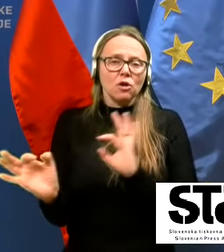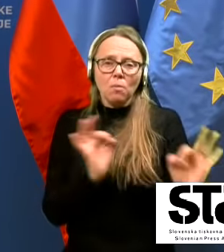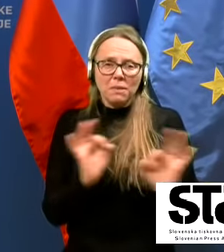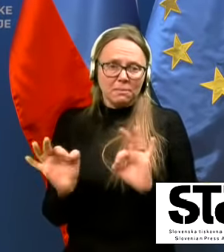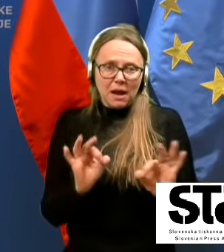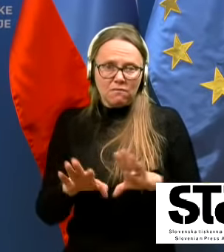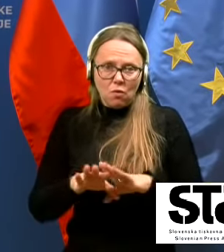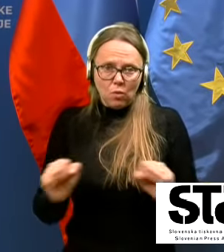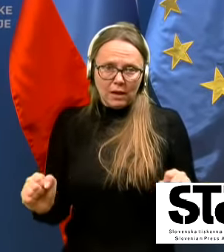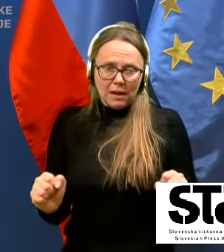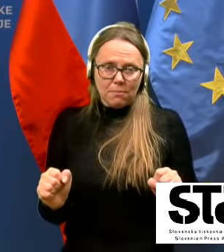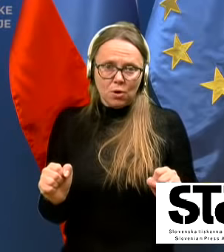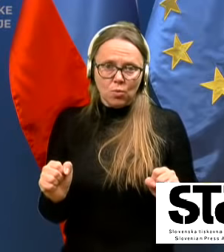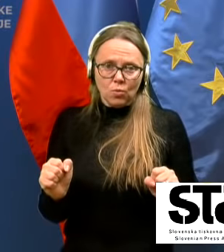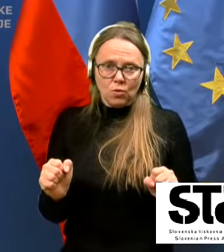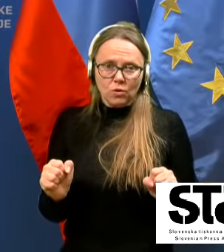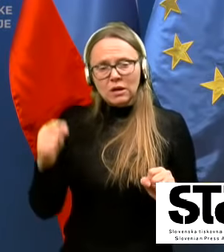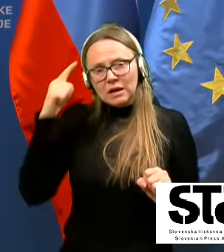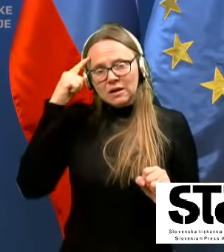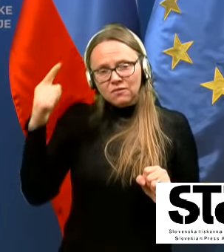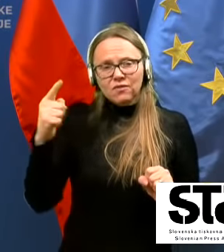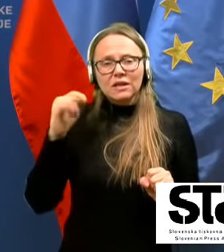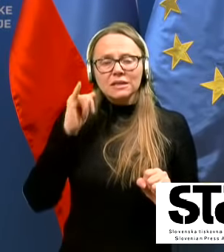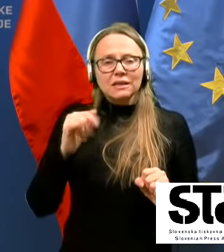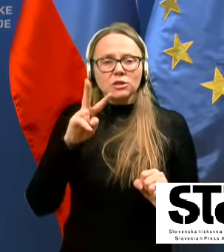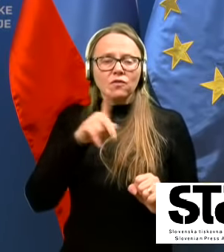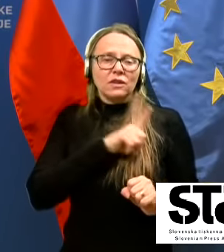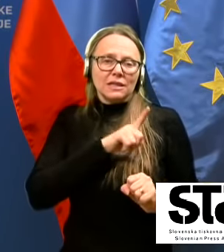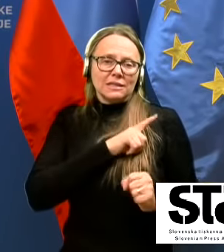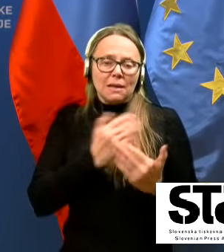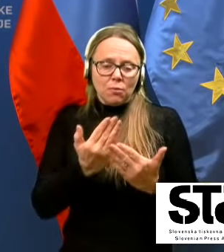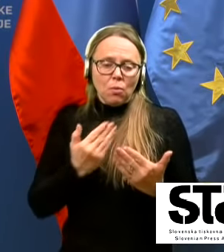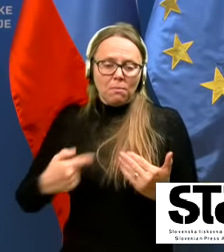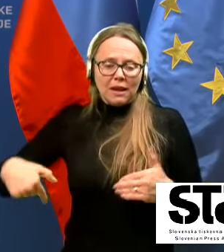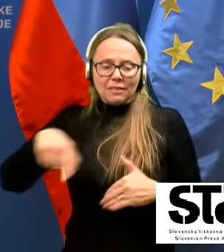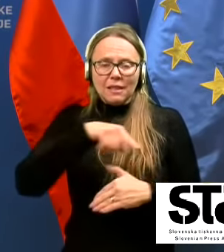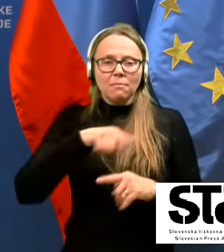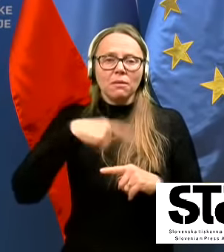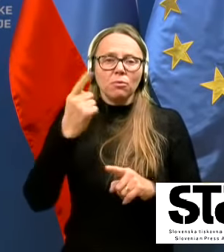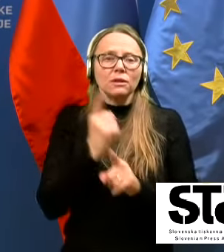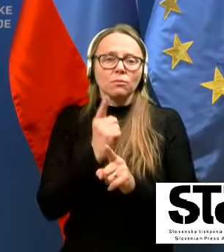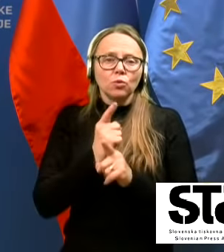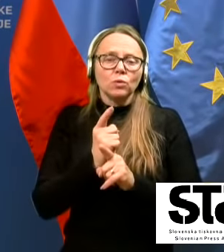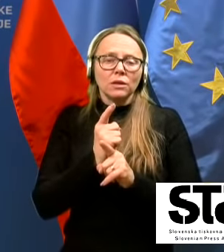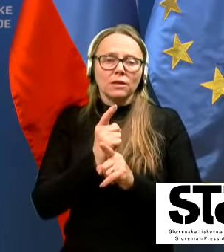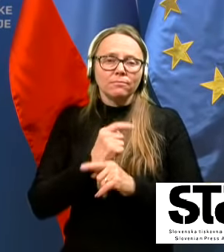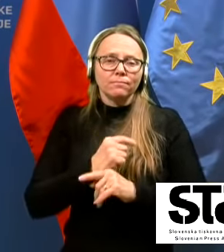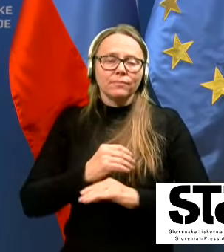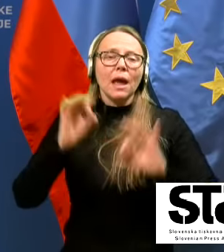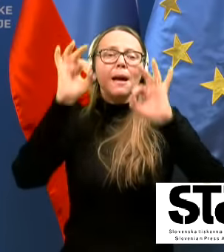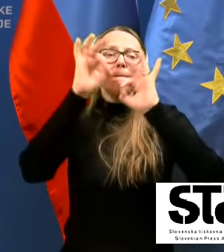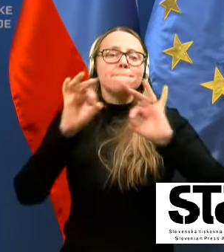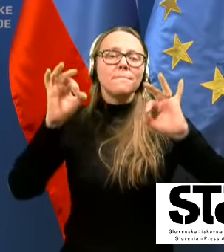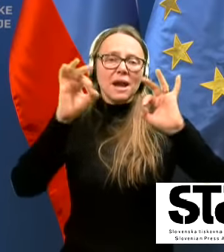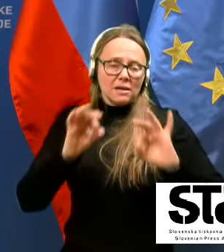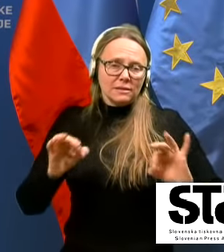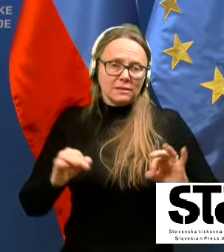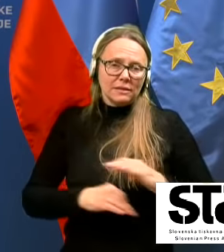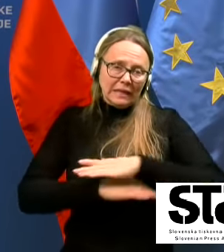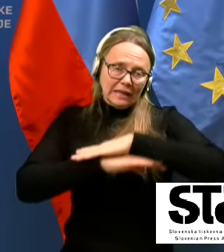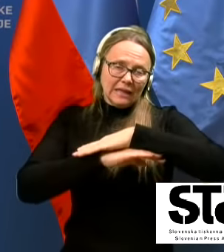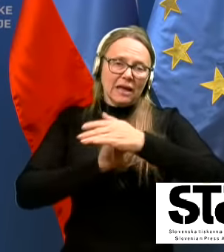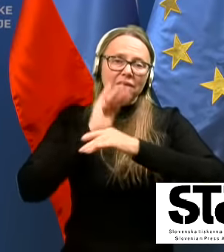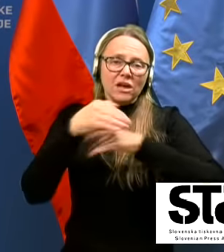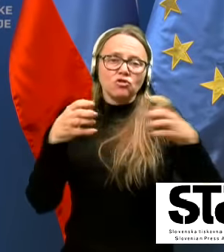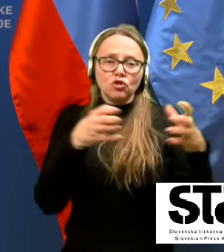ukrepov, veste, da so v decembru pred nami potem tudi prazniki, več druženja in